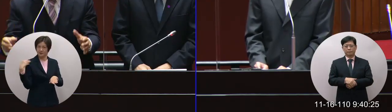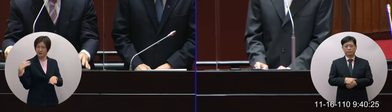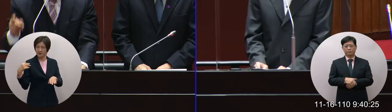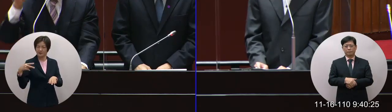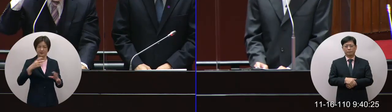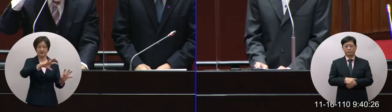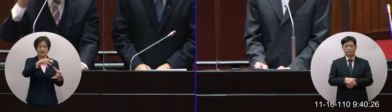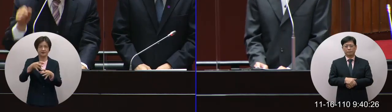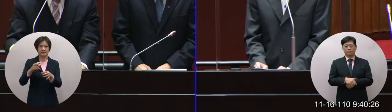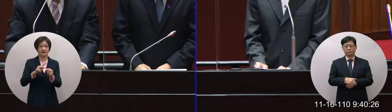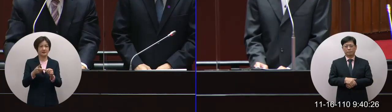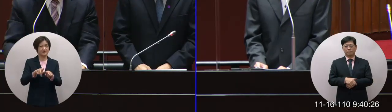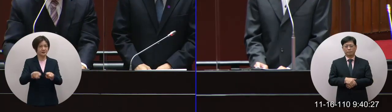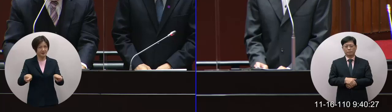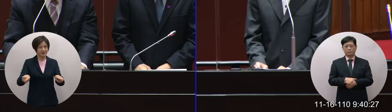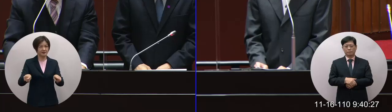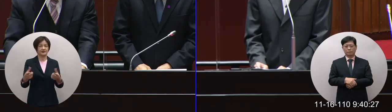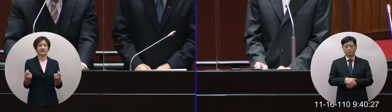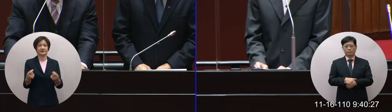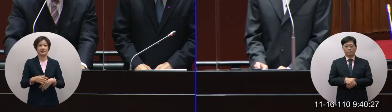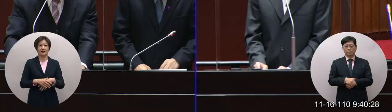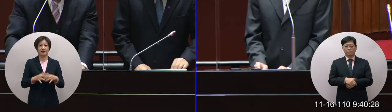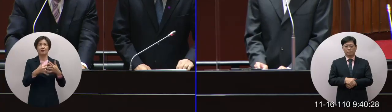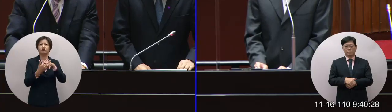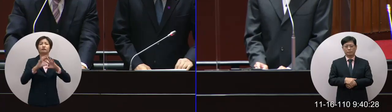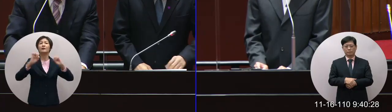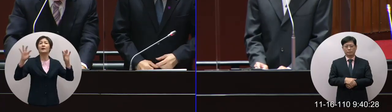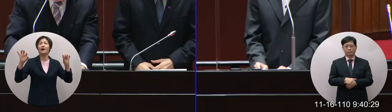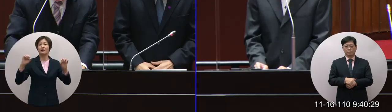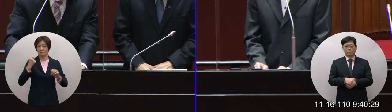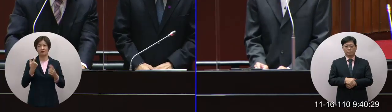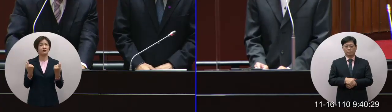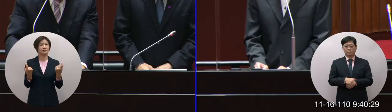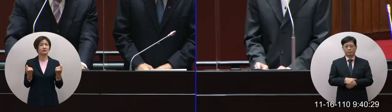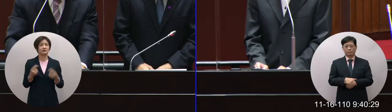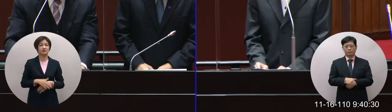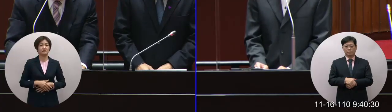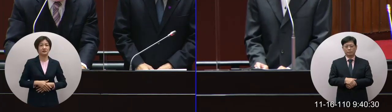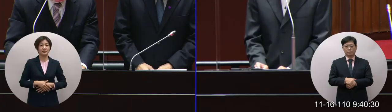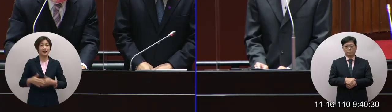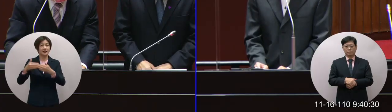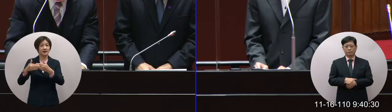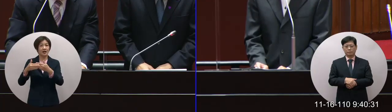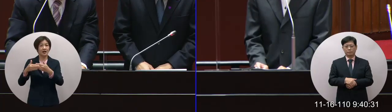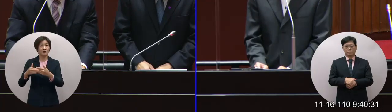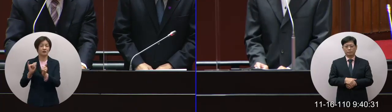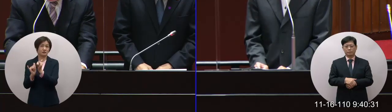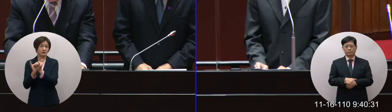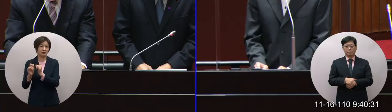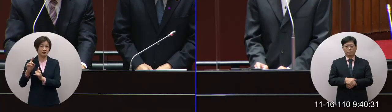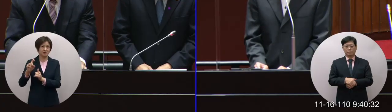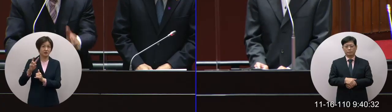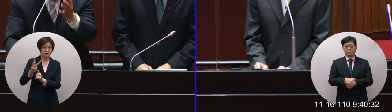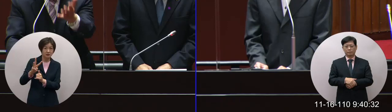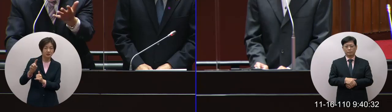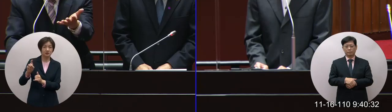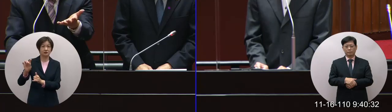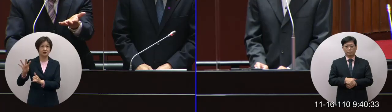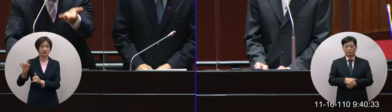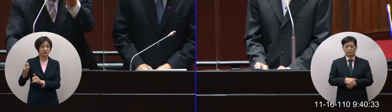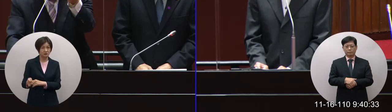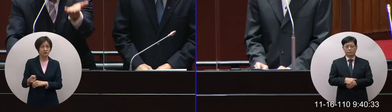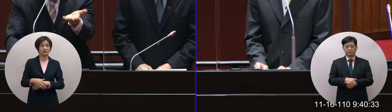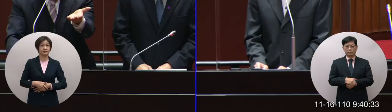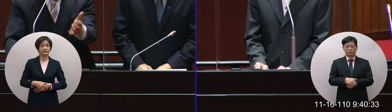世界和平美國也一再這樣呼籲我相信從中國13億14億人口來看他